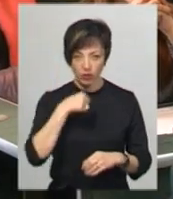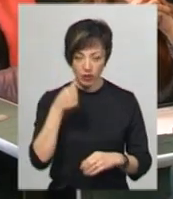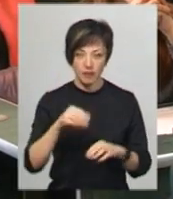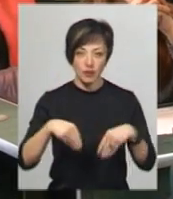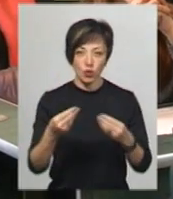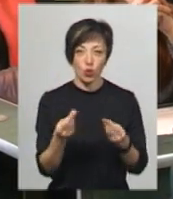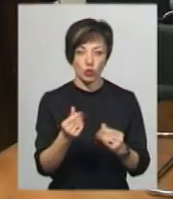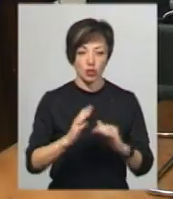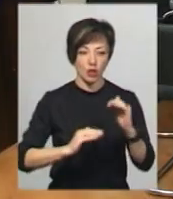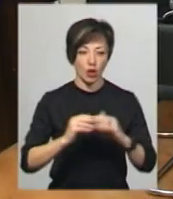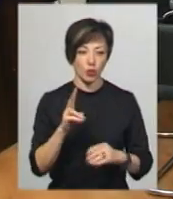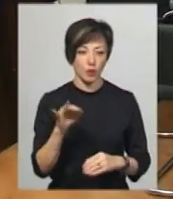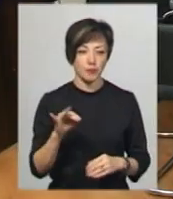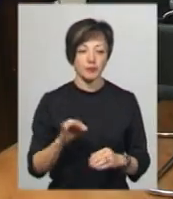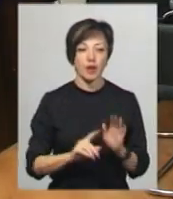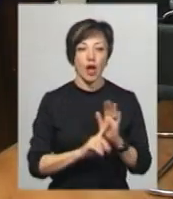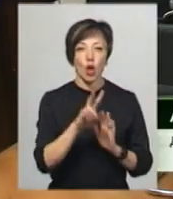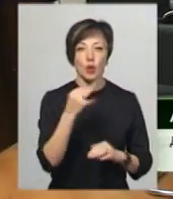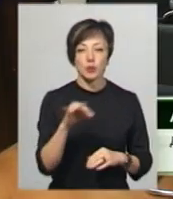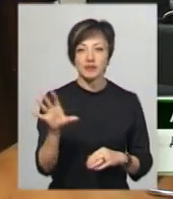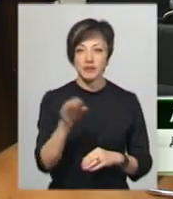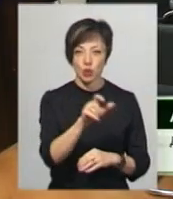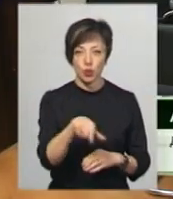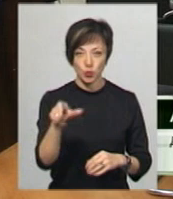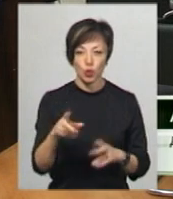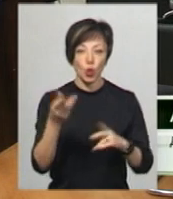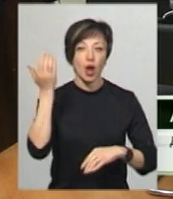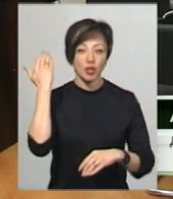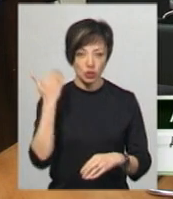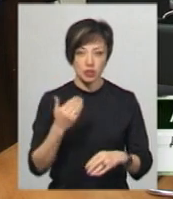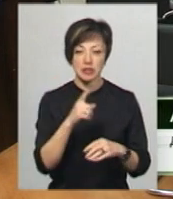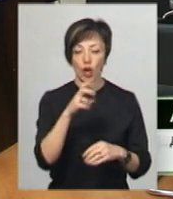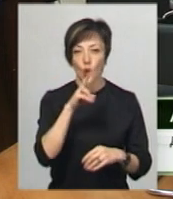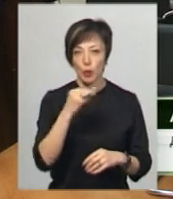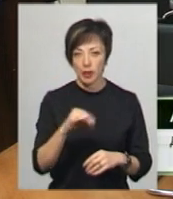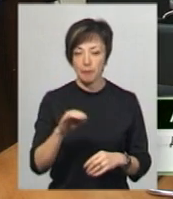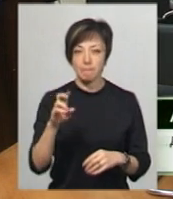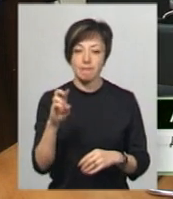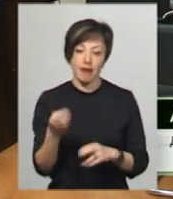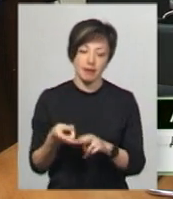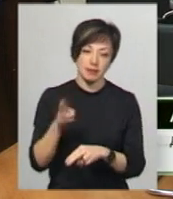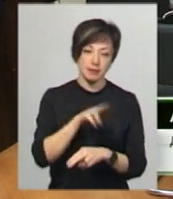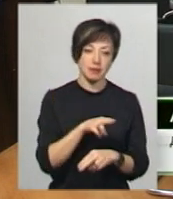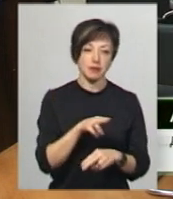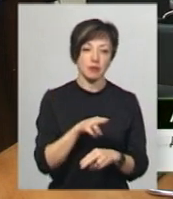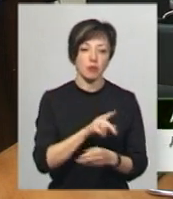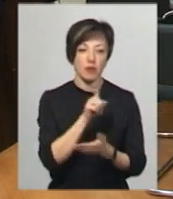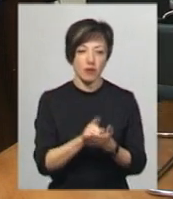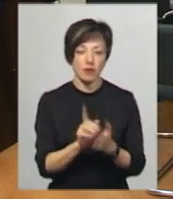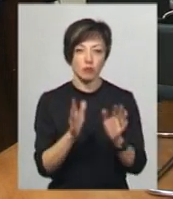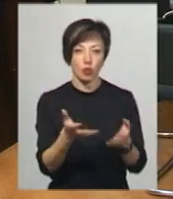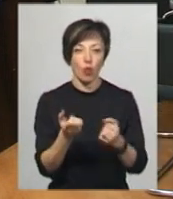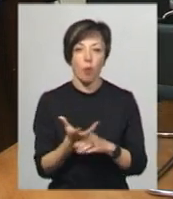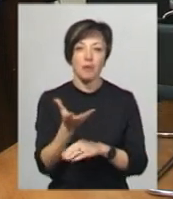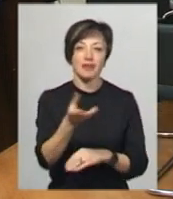Їм видають кошти на роки. З лютого місяця всі ці субсиданти вже за лютий місяць, в березні, повинні будуть